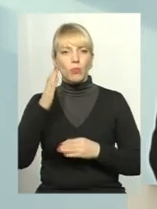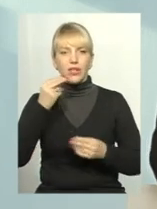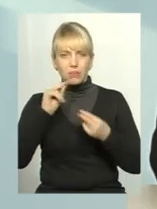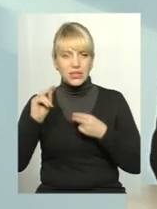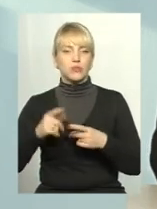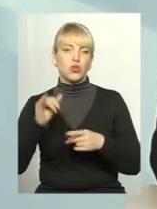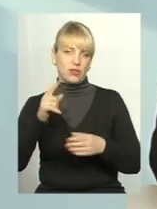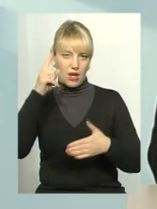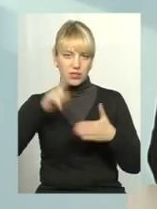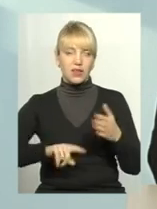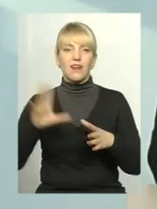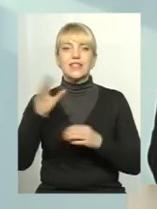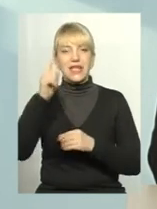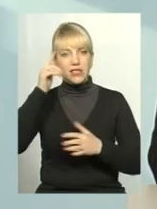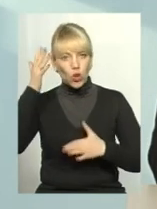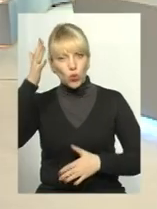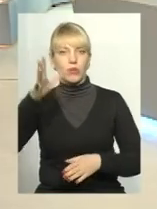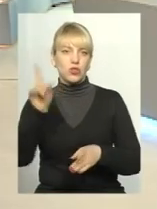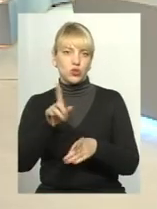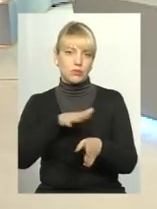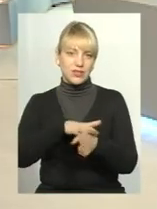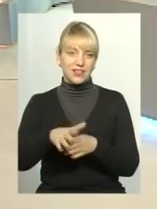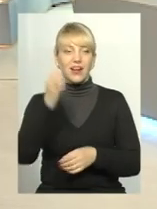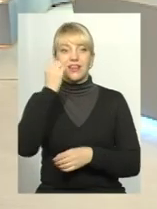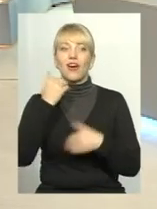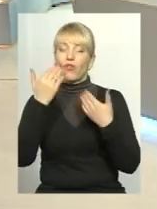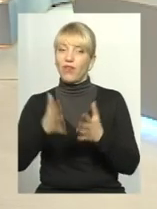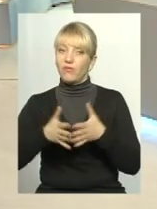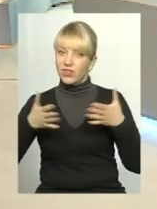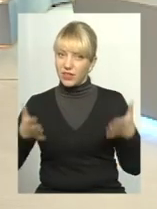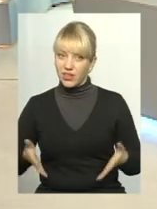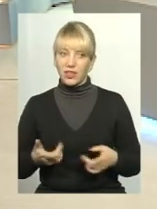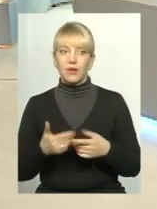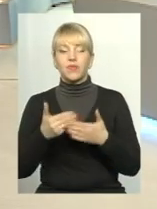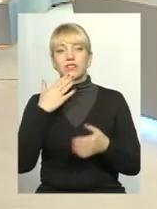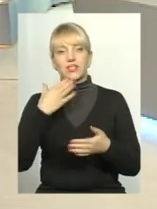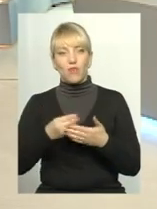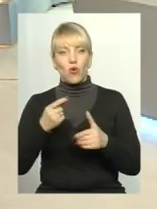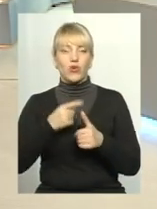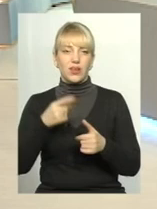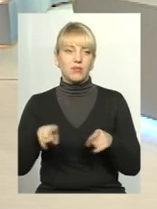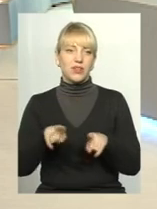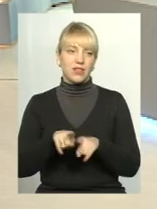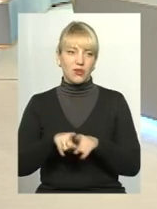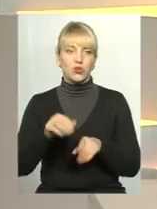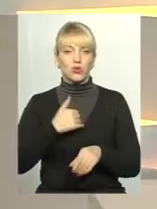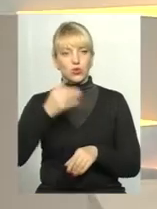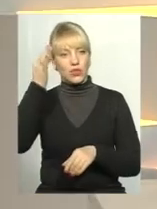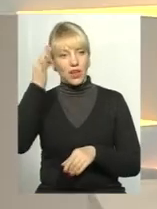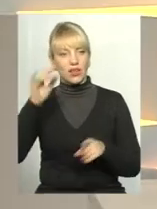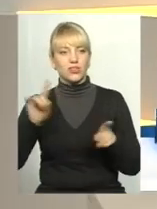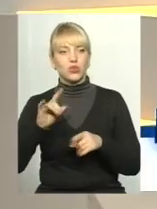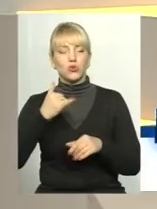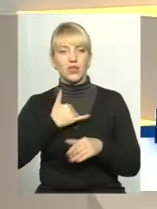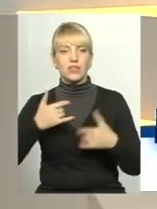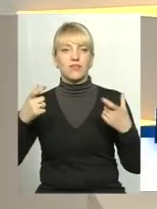Ну і хай все задумане здійснюється. Дякую вам велике. Від свого імені також. Хочу нагадати, що